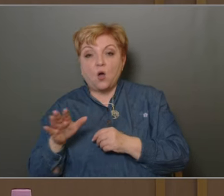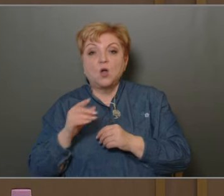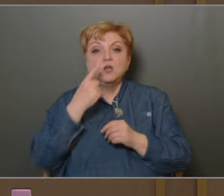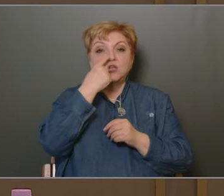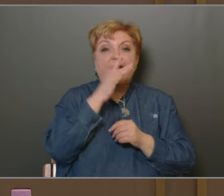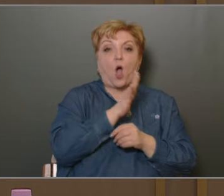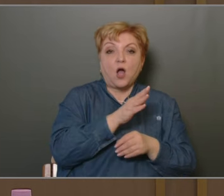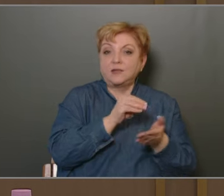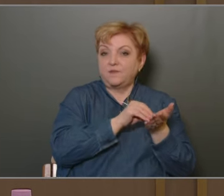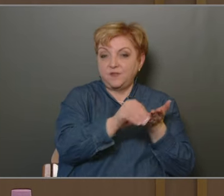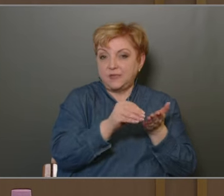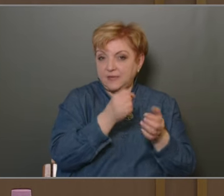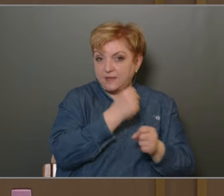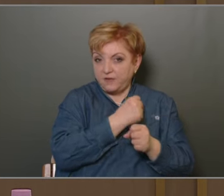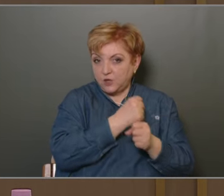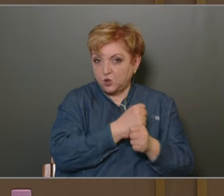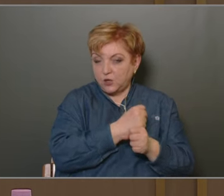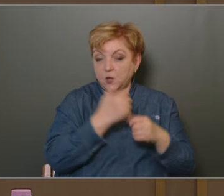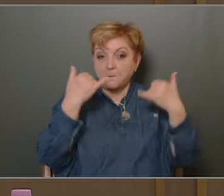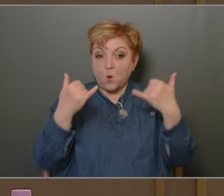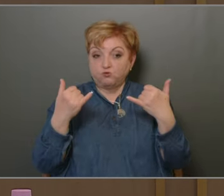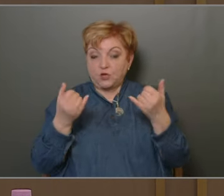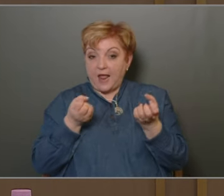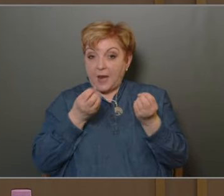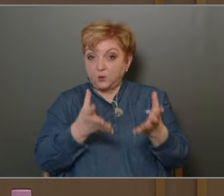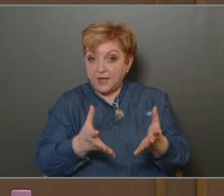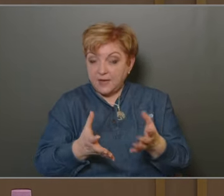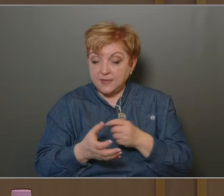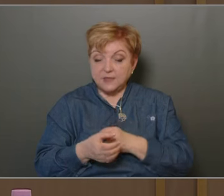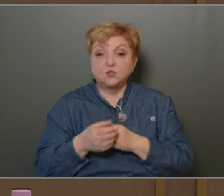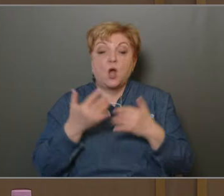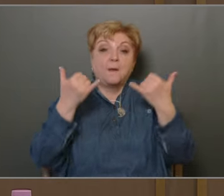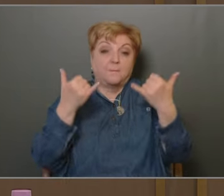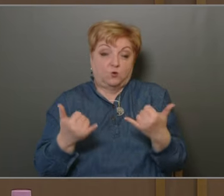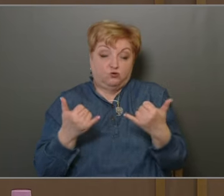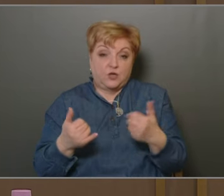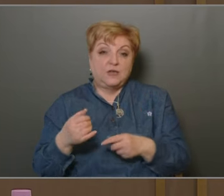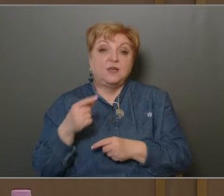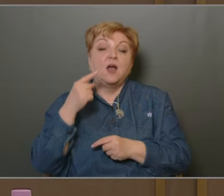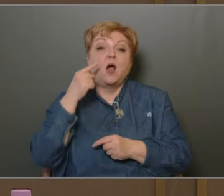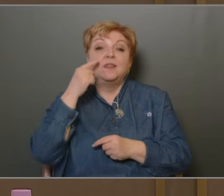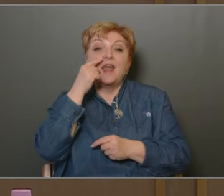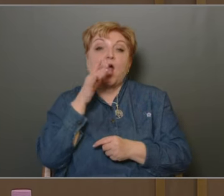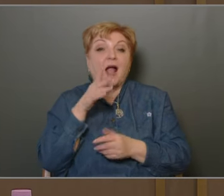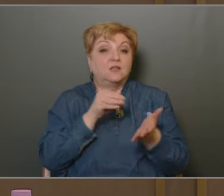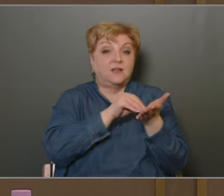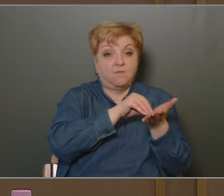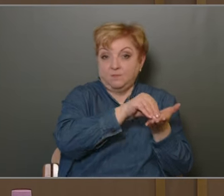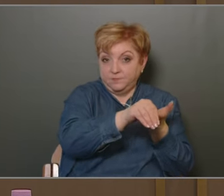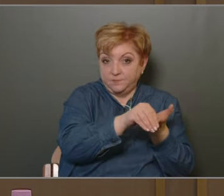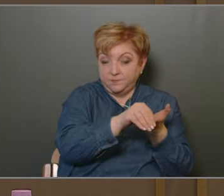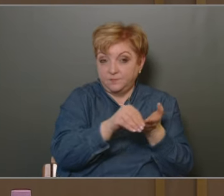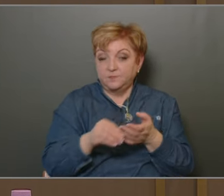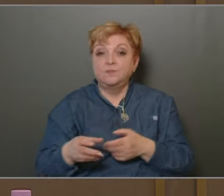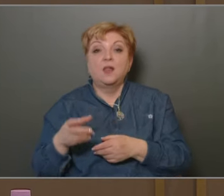a NEAK által nem finanszírozott tevékenységet. A mostani előterjesztés a NEAK által nem finanszírozott új non-profit KFT létreházásáról